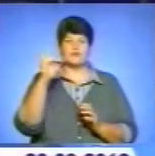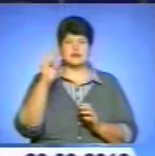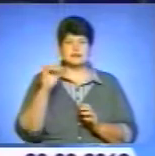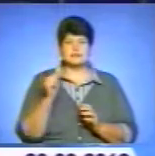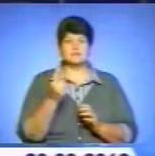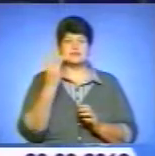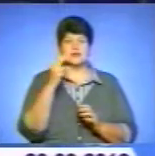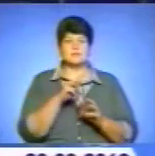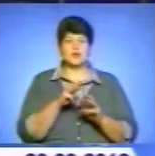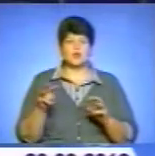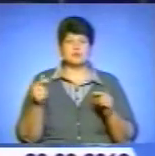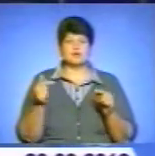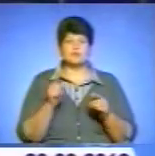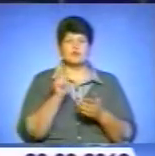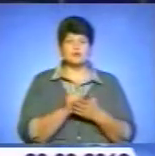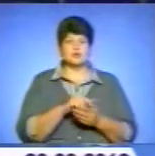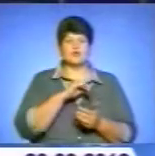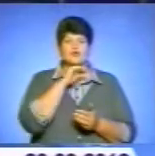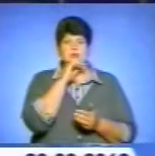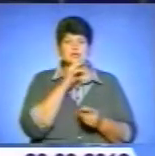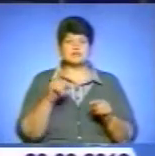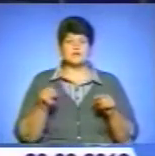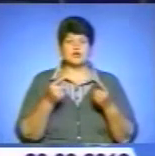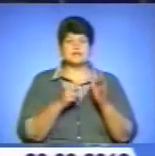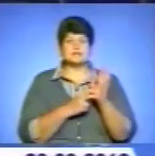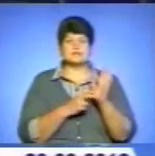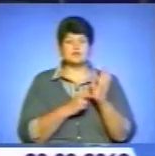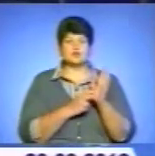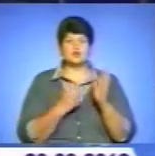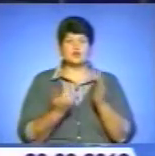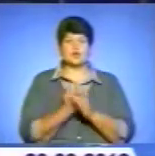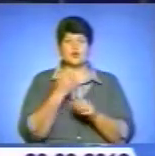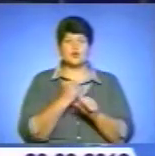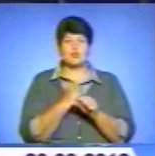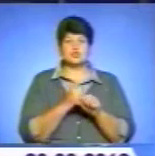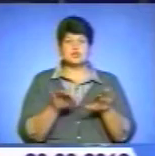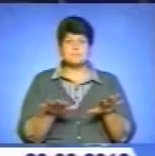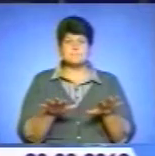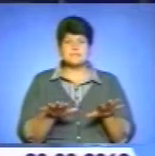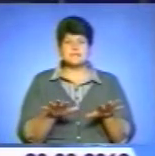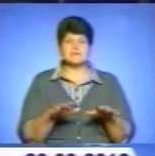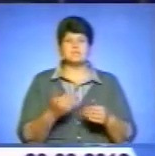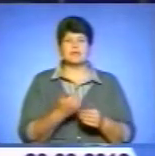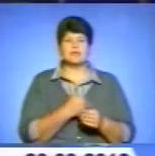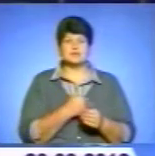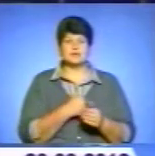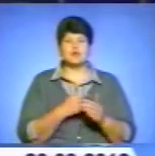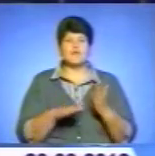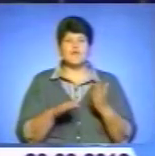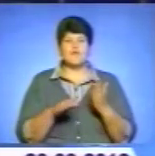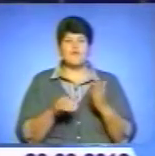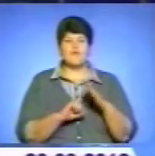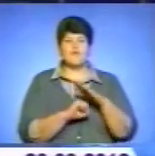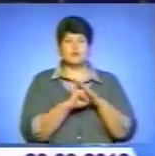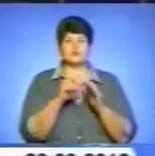грошей, кажуть інвестори, повинно вистачити на створення 700 нових робочих місць. Ініціатор фонду, голова Федерації роботодавців